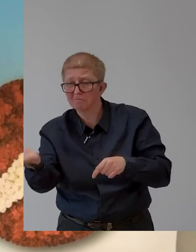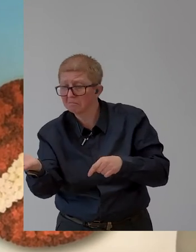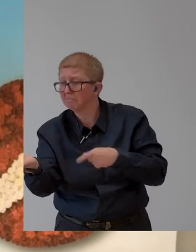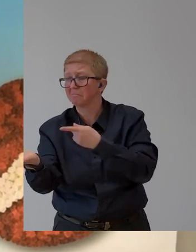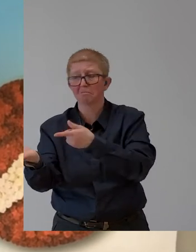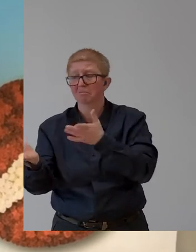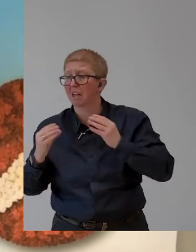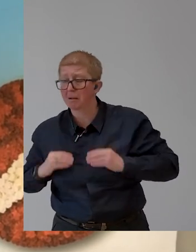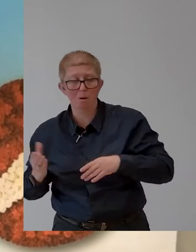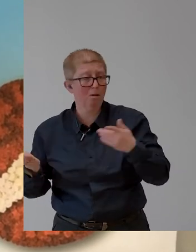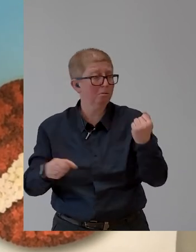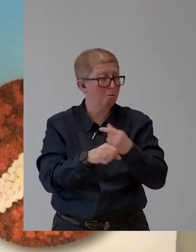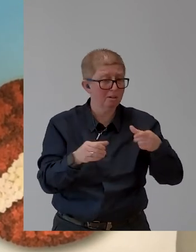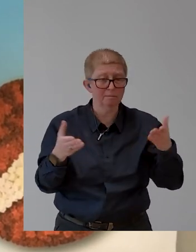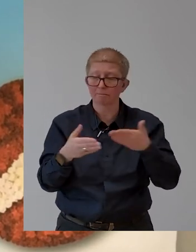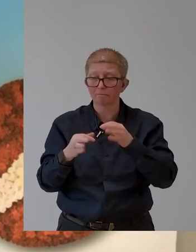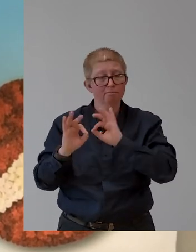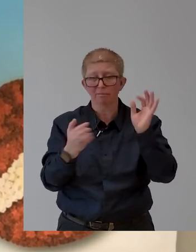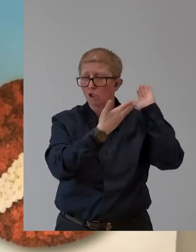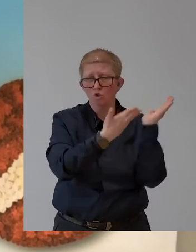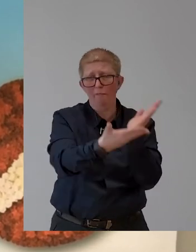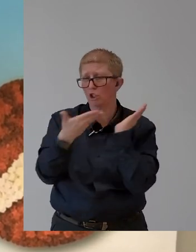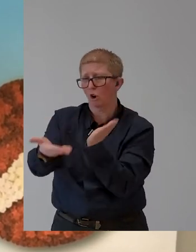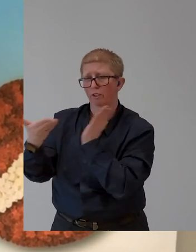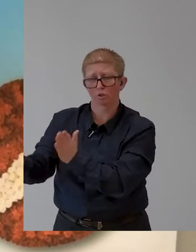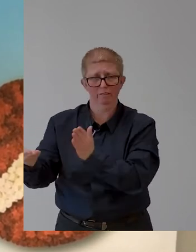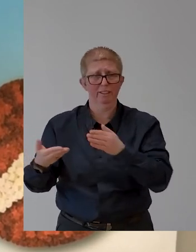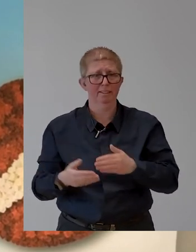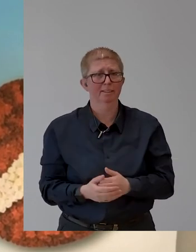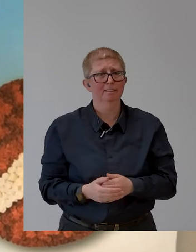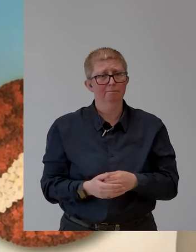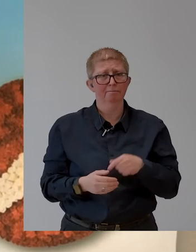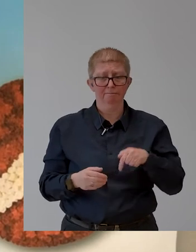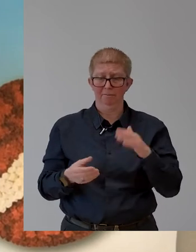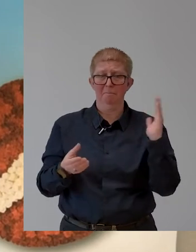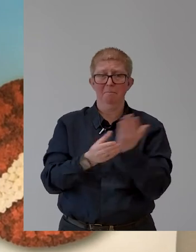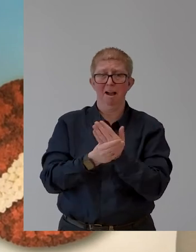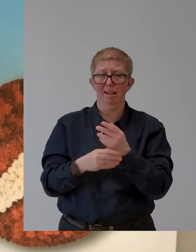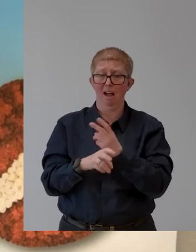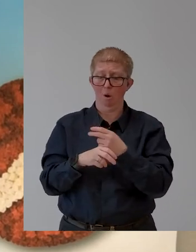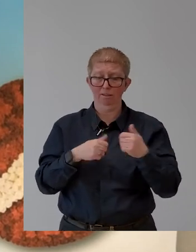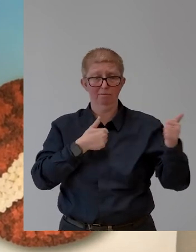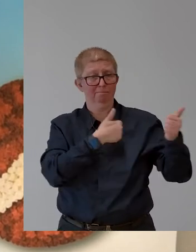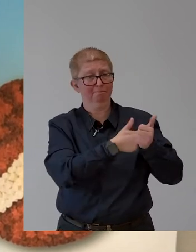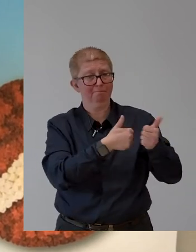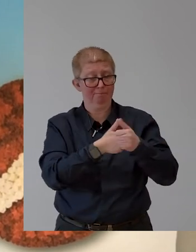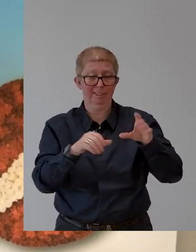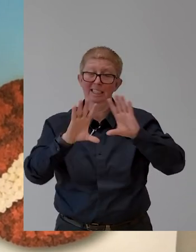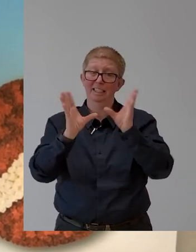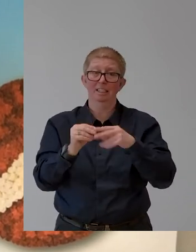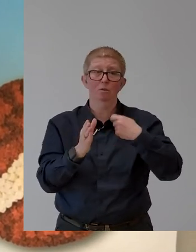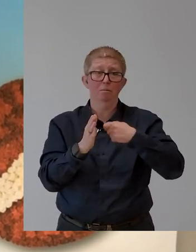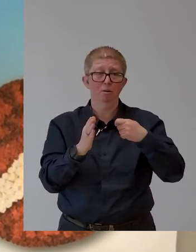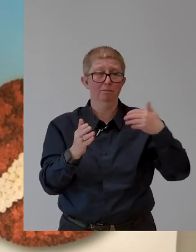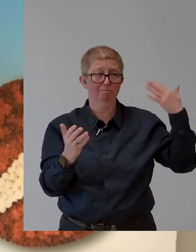have been or has been a partner of Martin Essel and the Zero Project from the very beginning. And together,